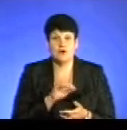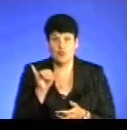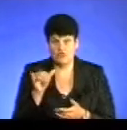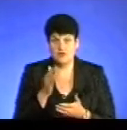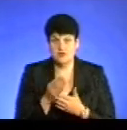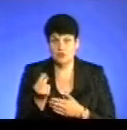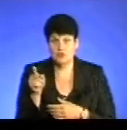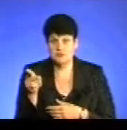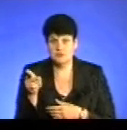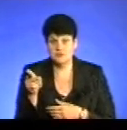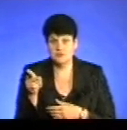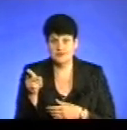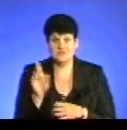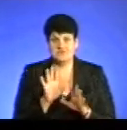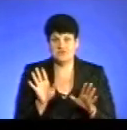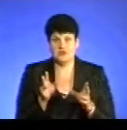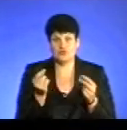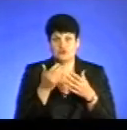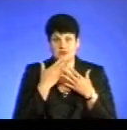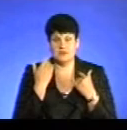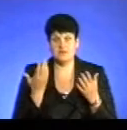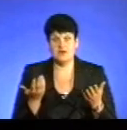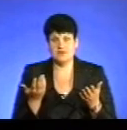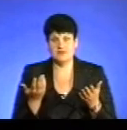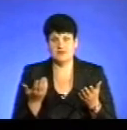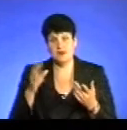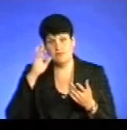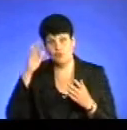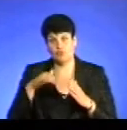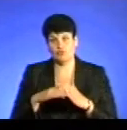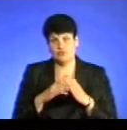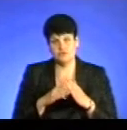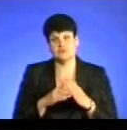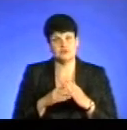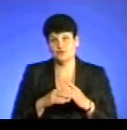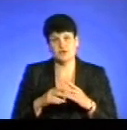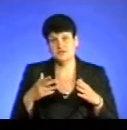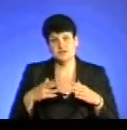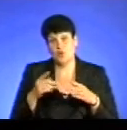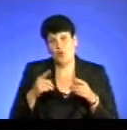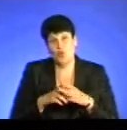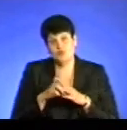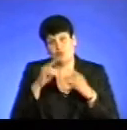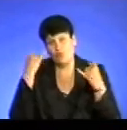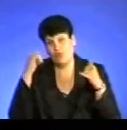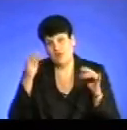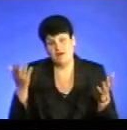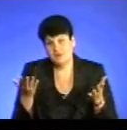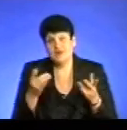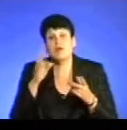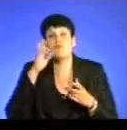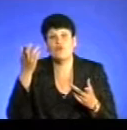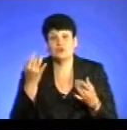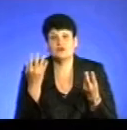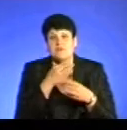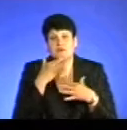гроші на то? Вони такі, та ні, грошей нема, але нам Бог допоможе. Я думаю, ну космонавти, який Бог? Та тут стільки